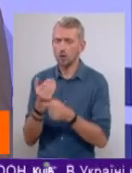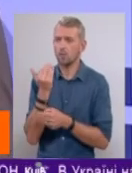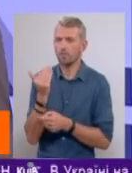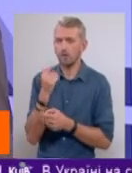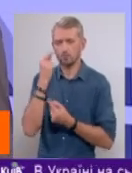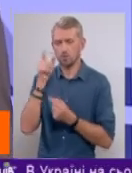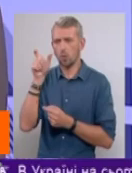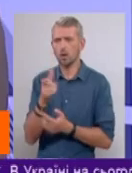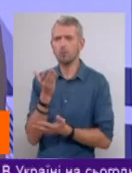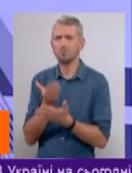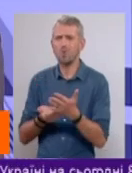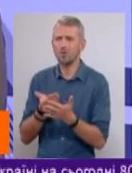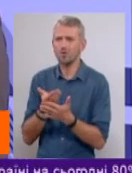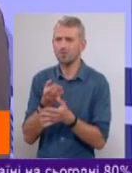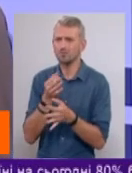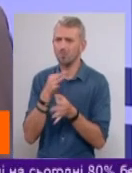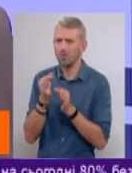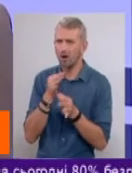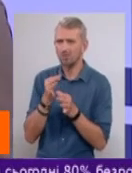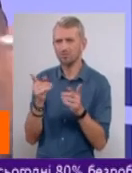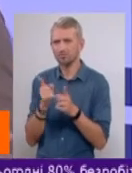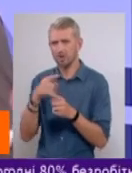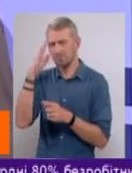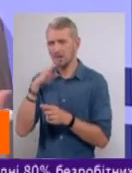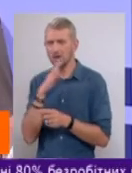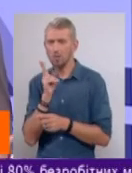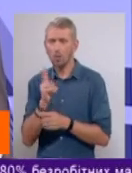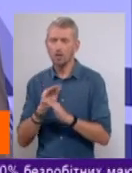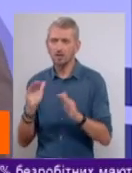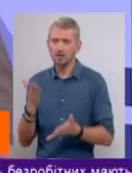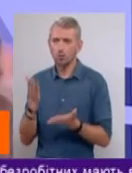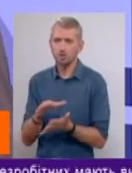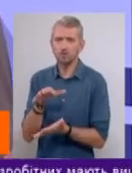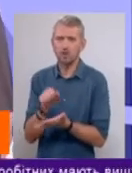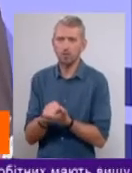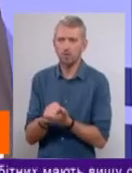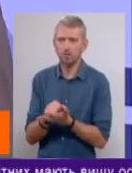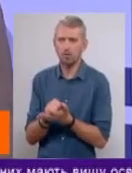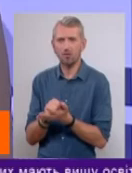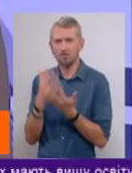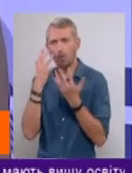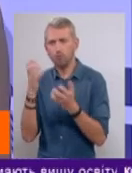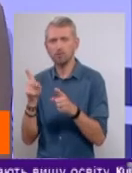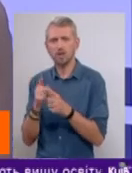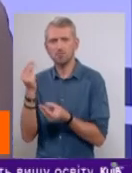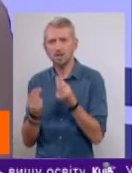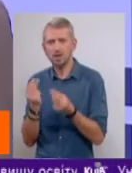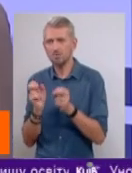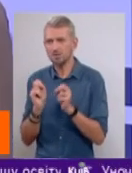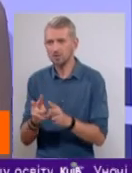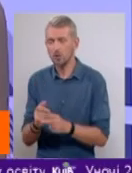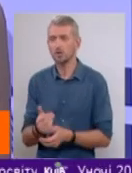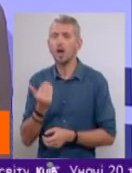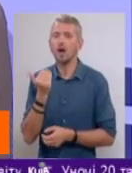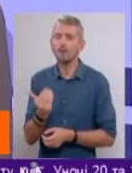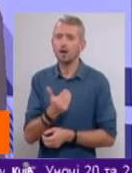психолога, коротенкі поради батькам, у яких діти, можливо, захоплюються такими іграми небезпечними. А вас, пане